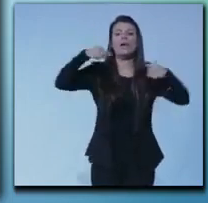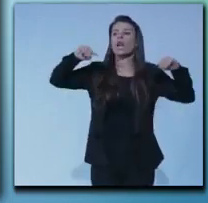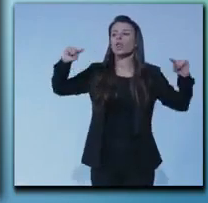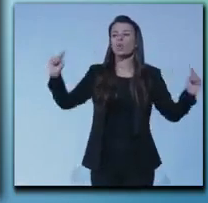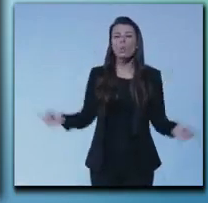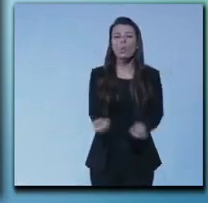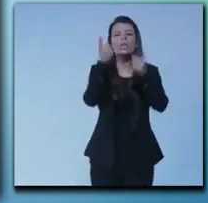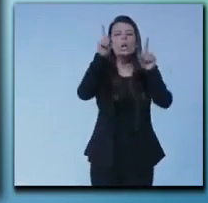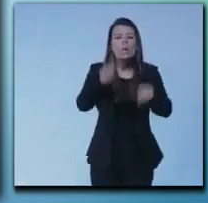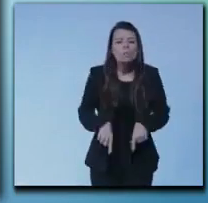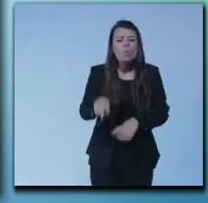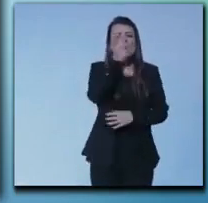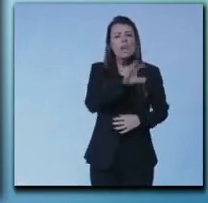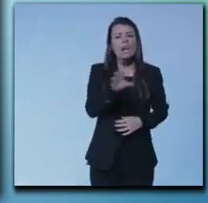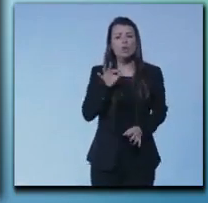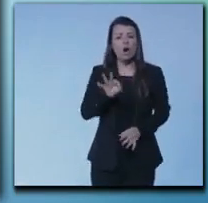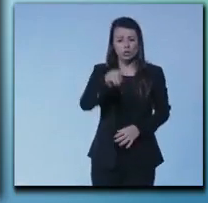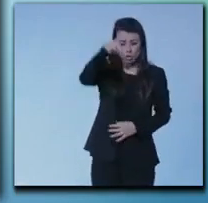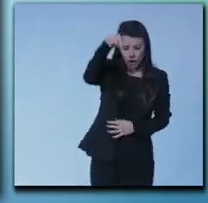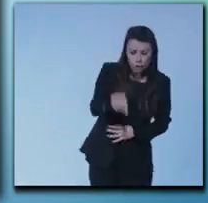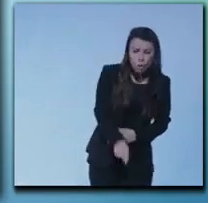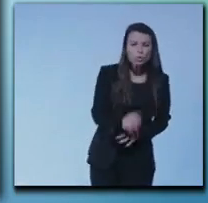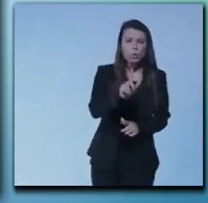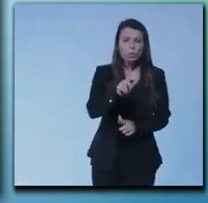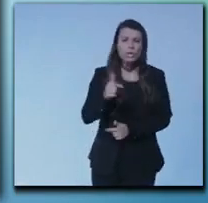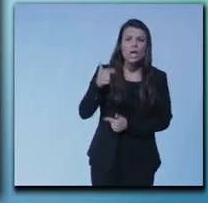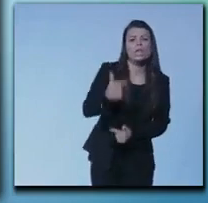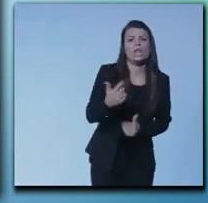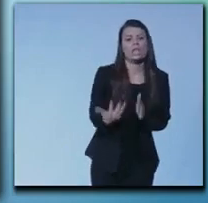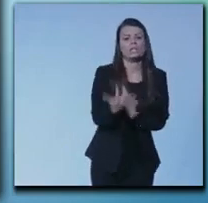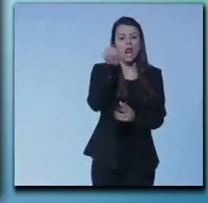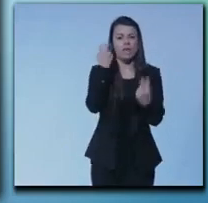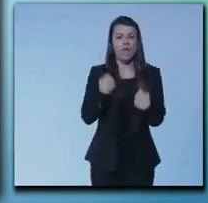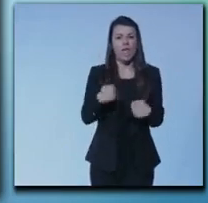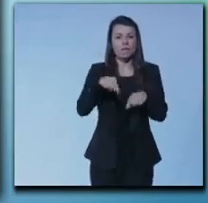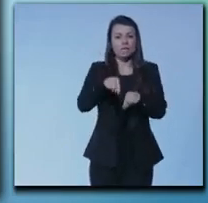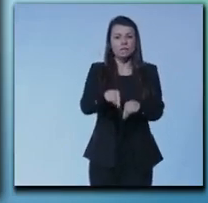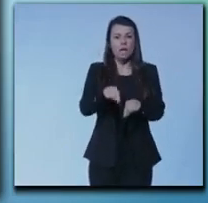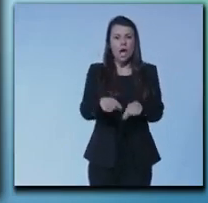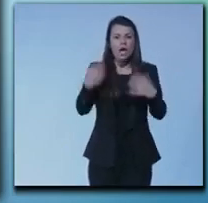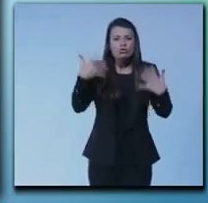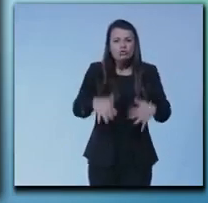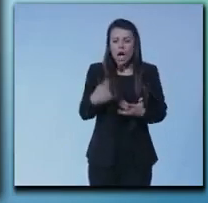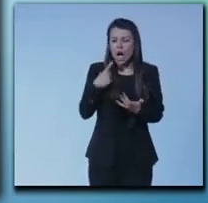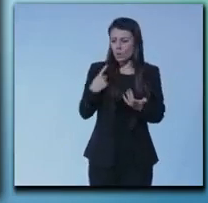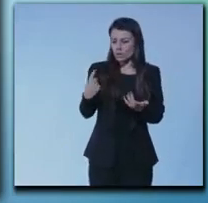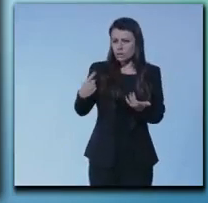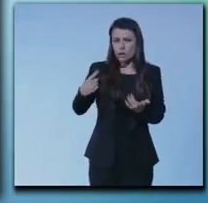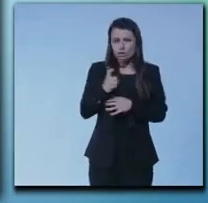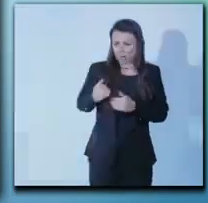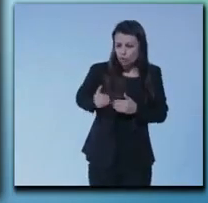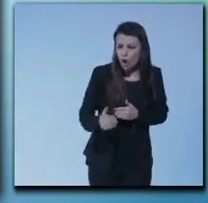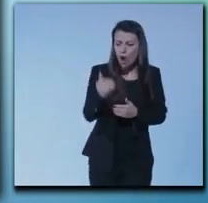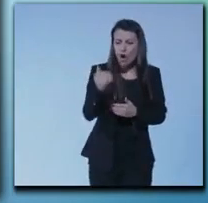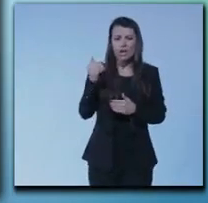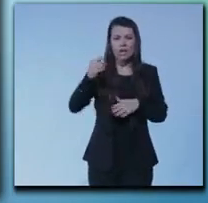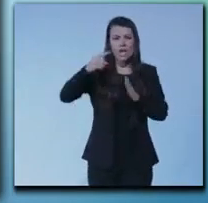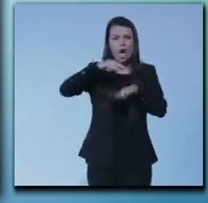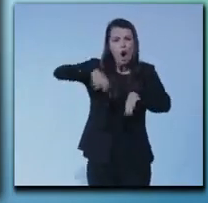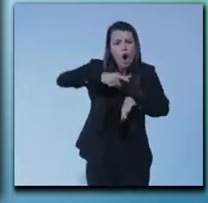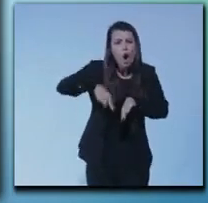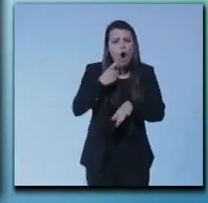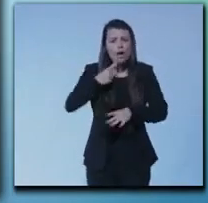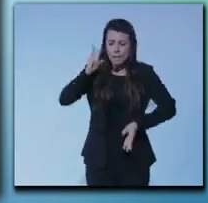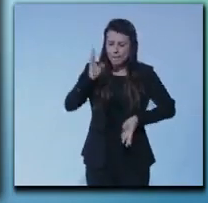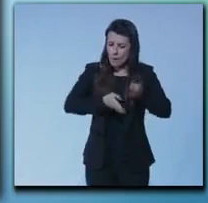per quelle regioni del centro e del sud martoriate anche in questi giorni e in queste ore dall'incuria e